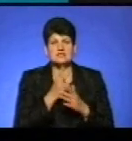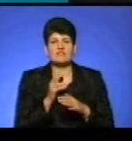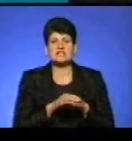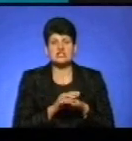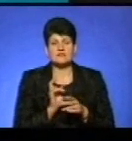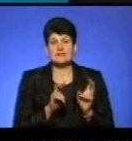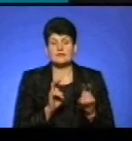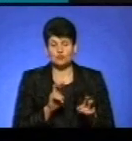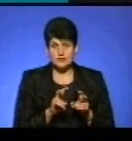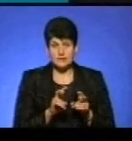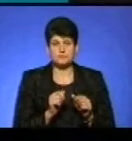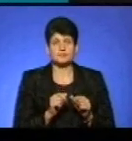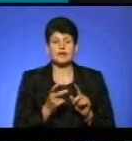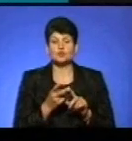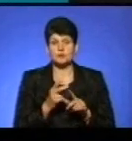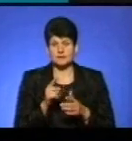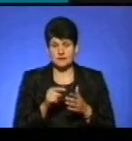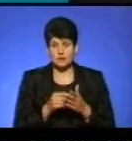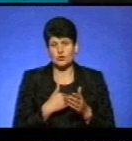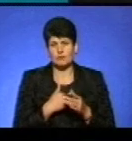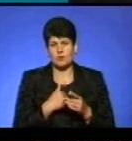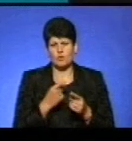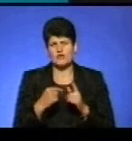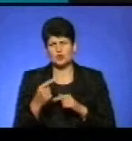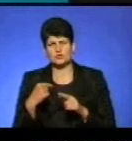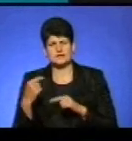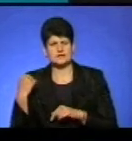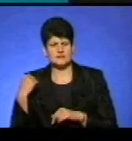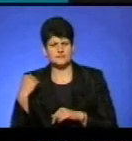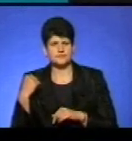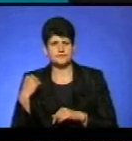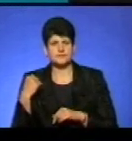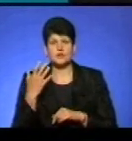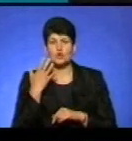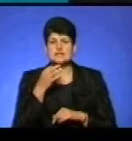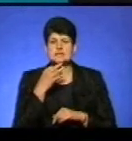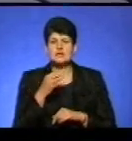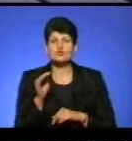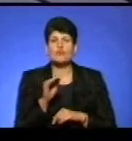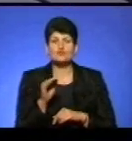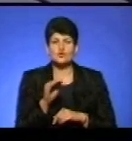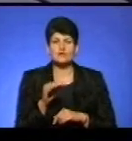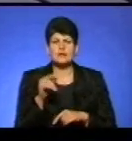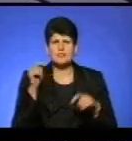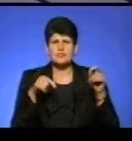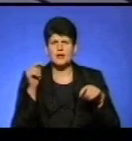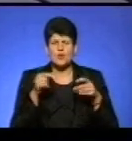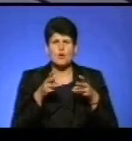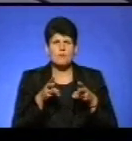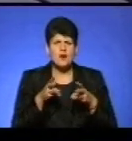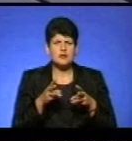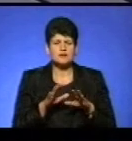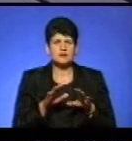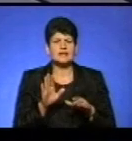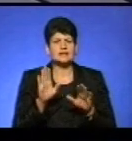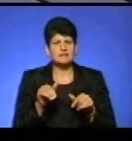Знову питання наступне, я хотів би повернутися назад. Коли сказали, що в жовтні там текло опалення в садочку, давайте